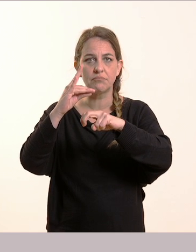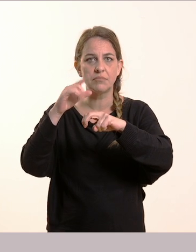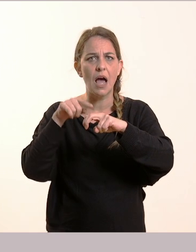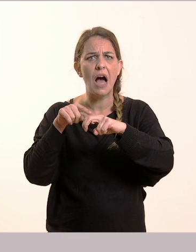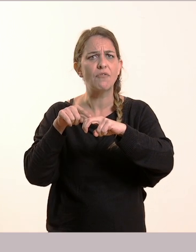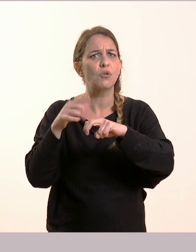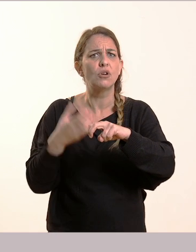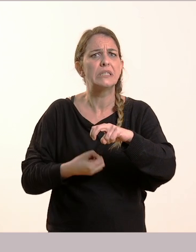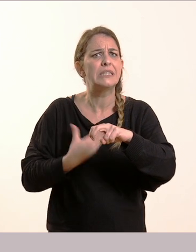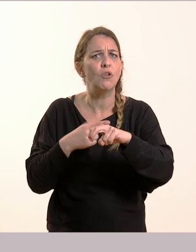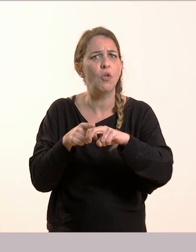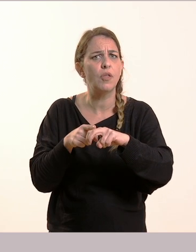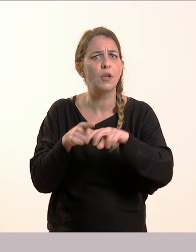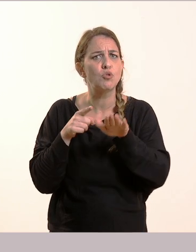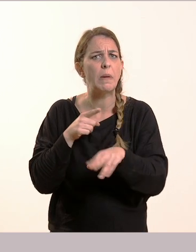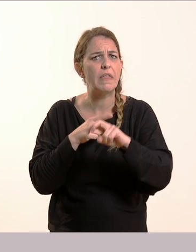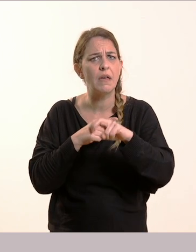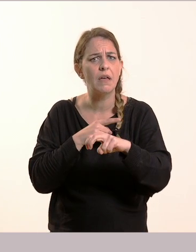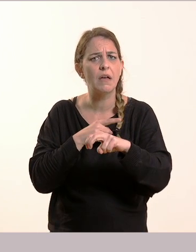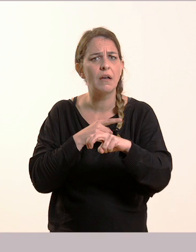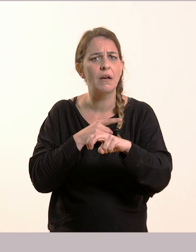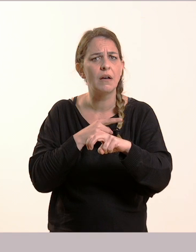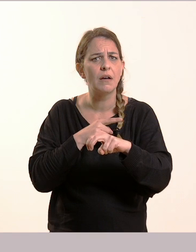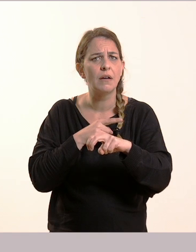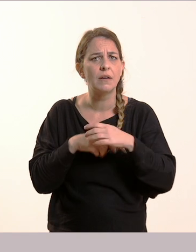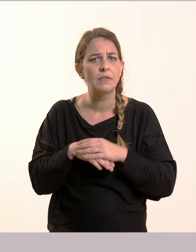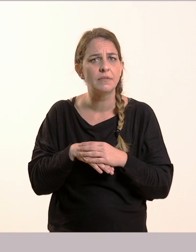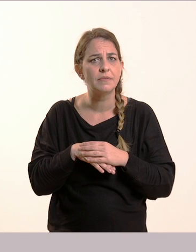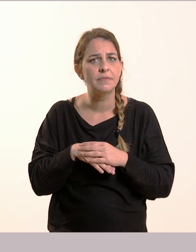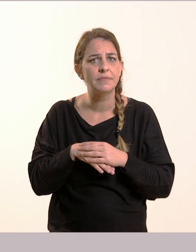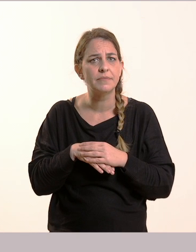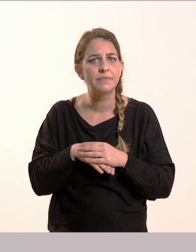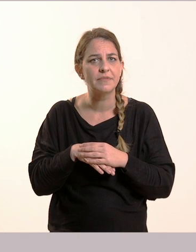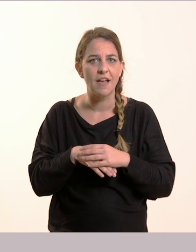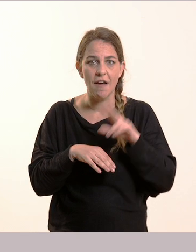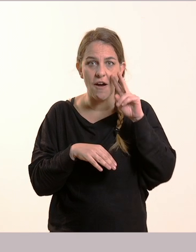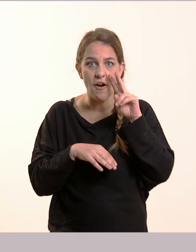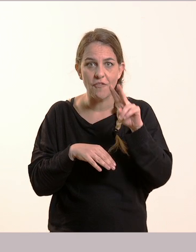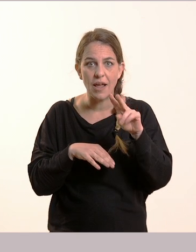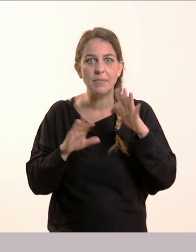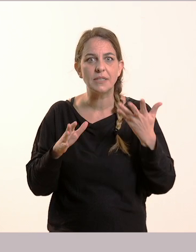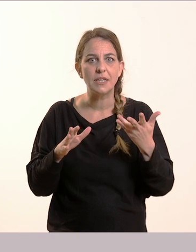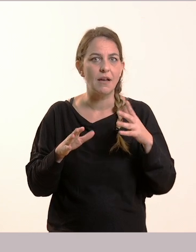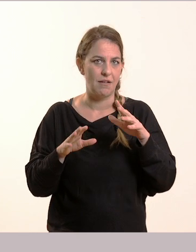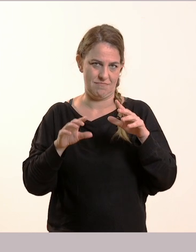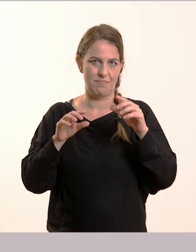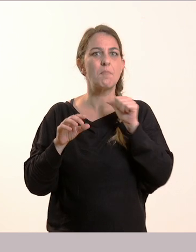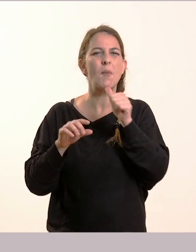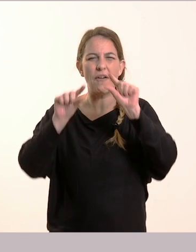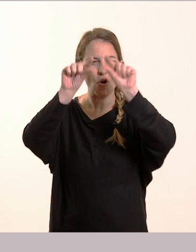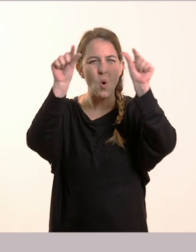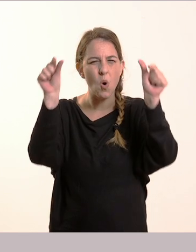νιώθει αυτό το παιδάκι. Τι νιώθει. Από ό,τι βλέπετε από το μαύρο γύρο είναι μάλλον νύχτα. Έχει σκοτάδι.